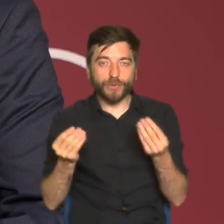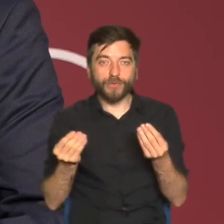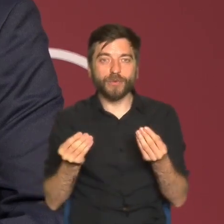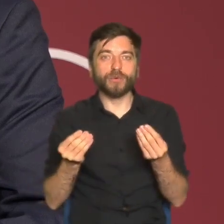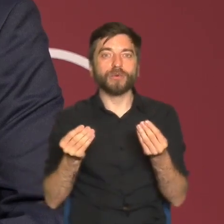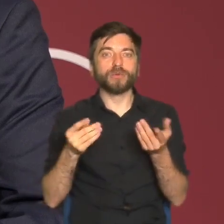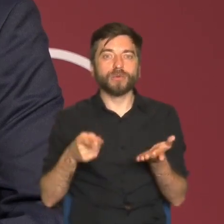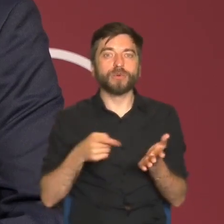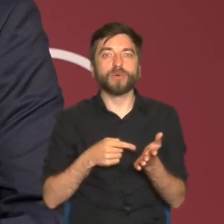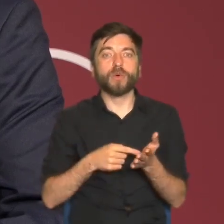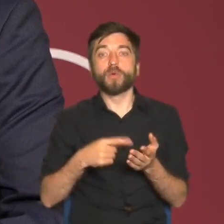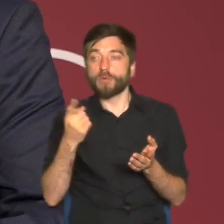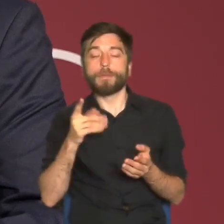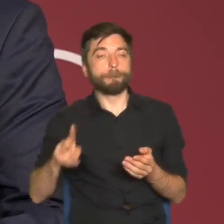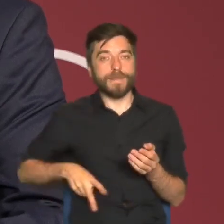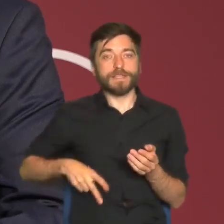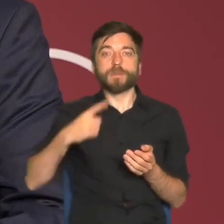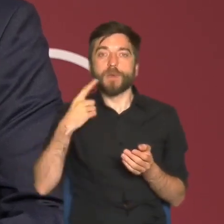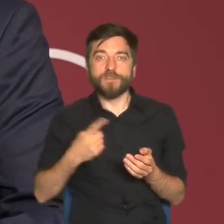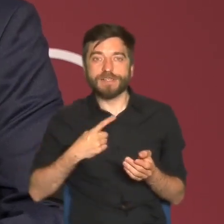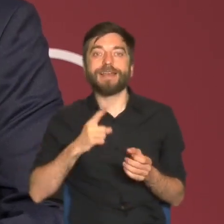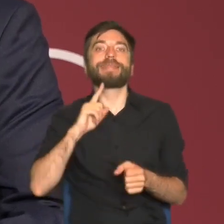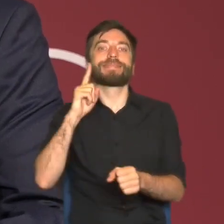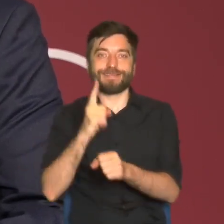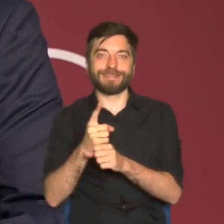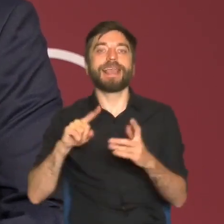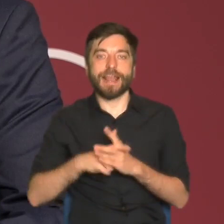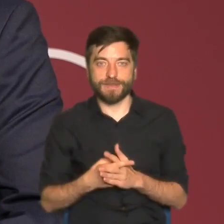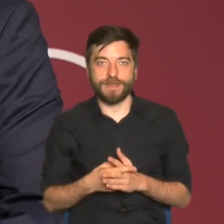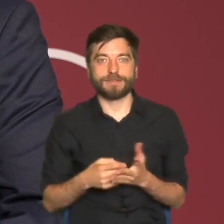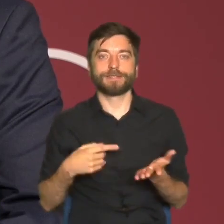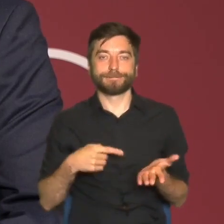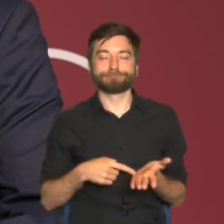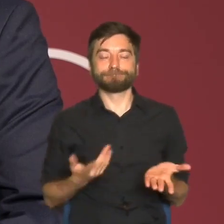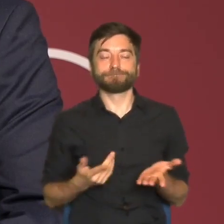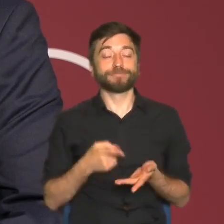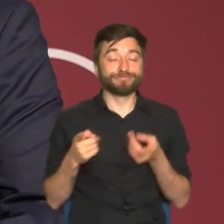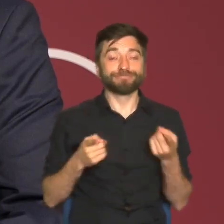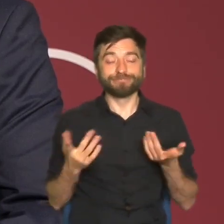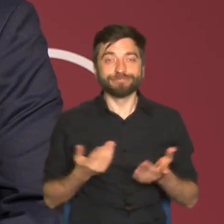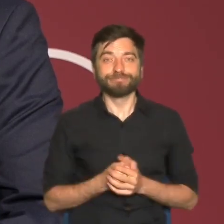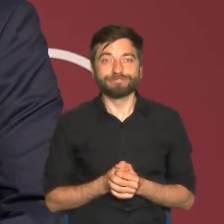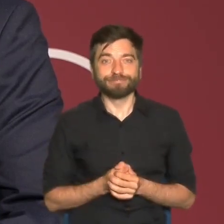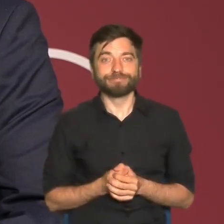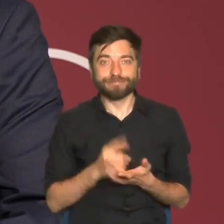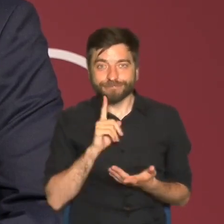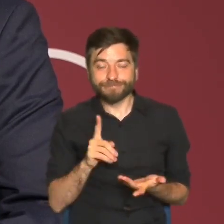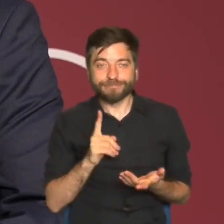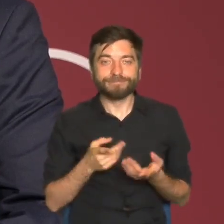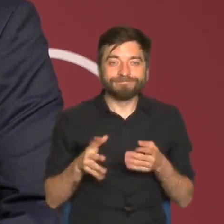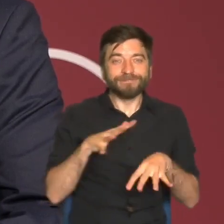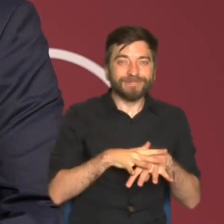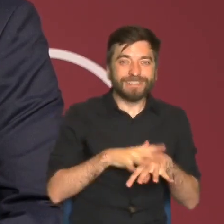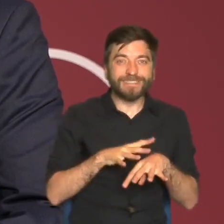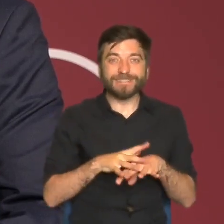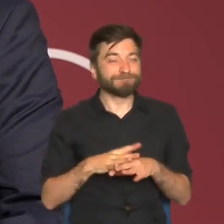tym, o czym Pani tutaj minister wspominała, na decyzjach administracyjnych. I jest to faktycznie system,